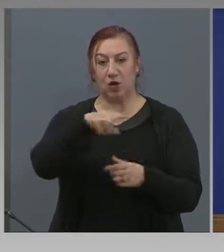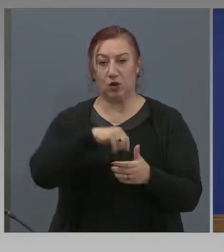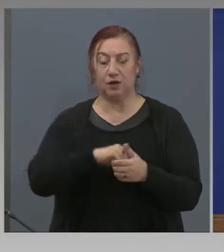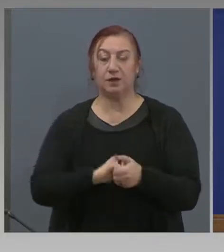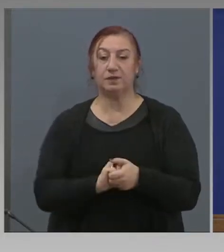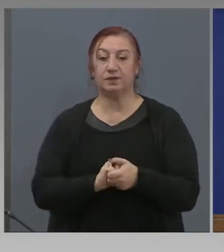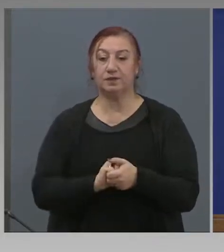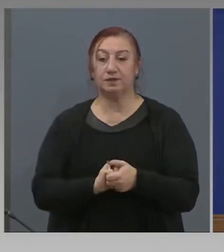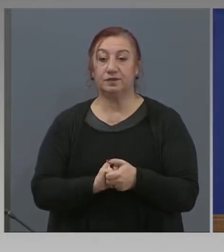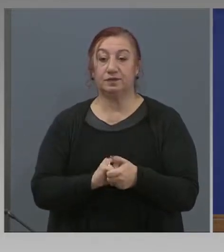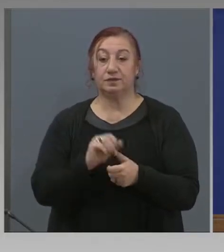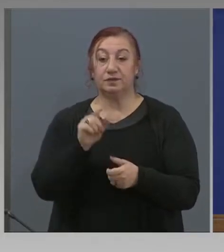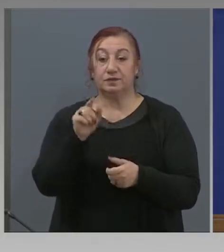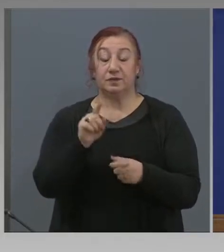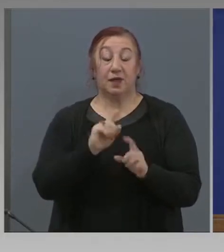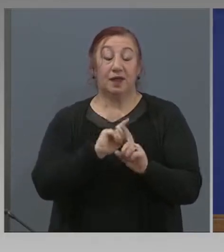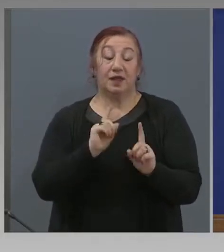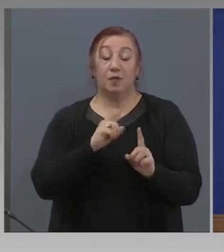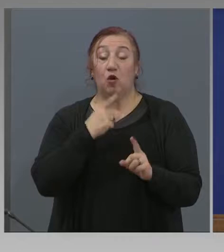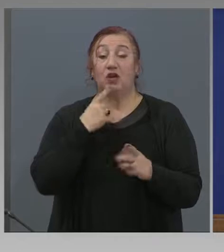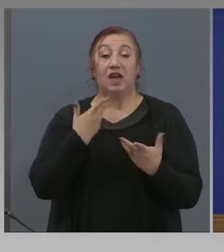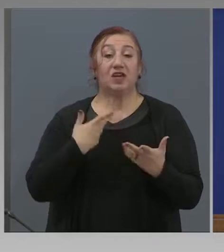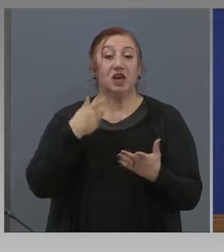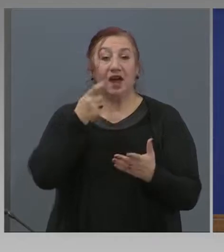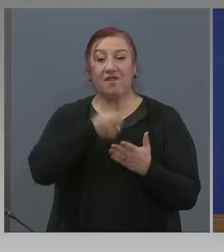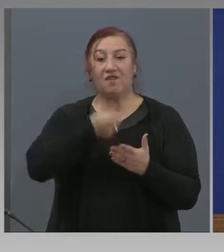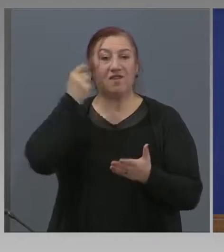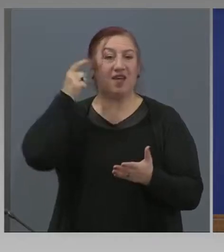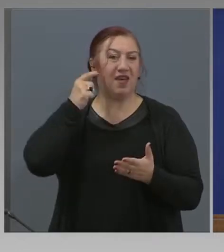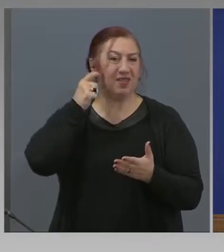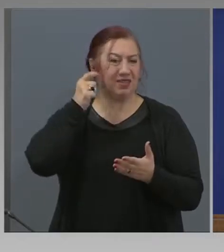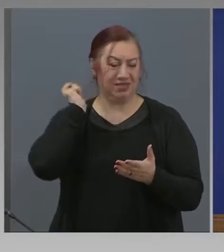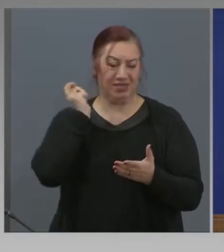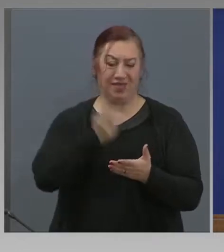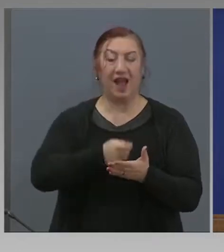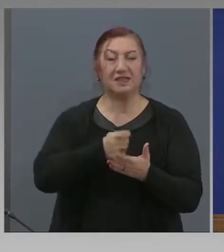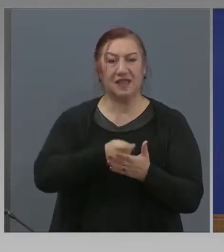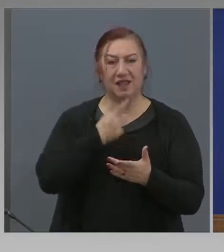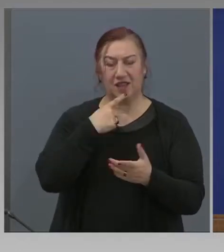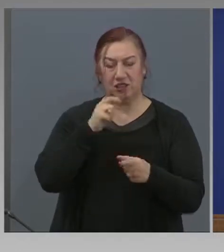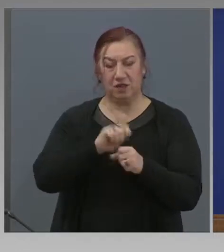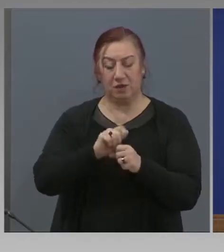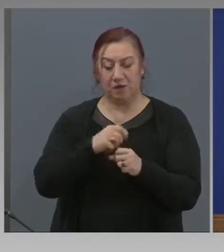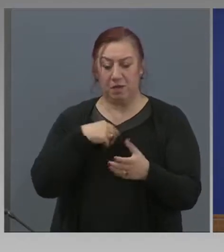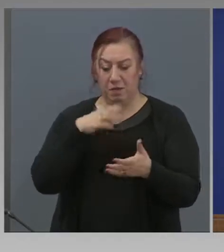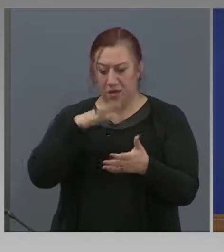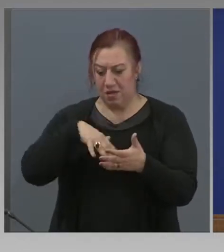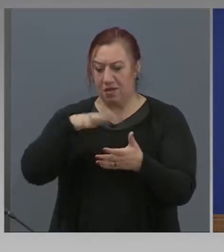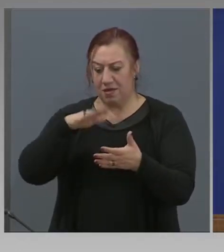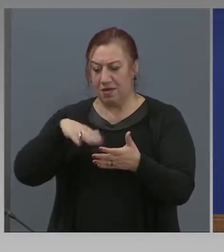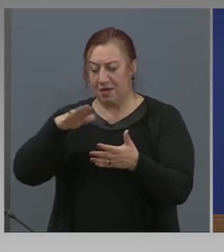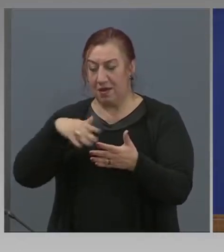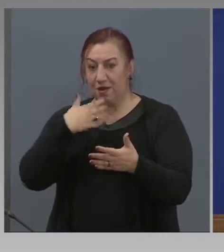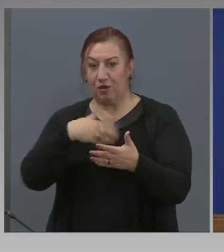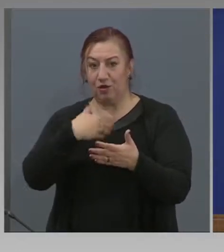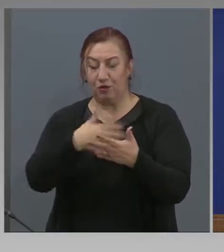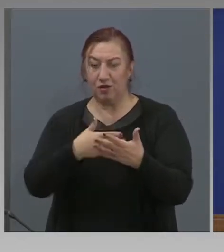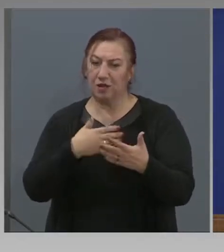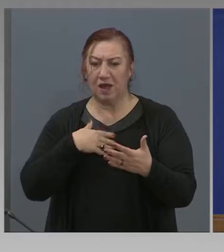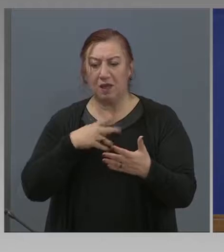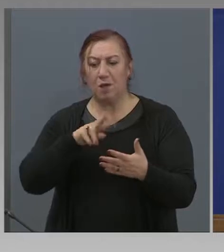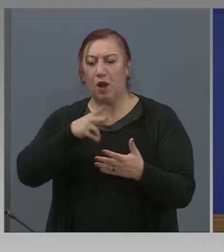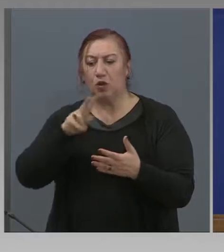Не мога да кажа дисциплинарния съвет. Докладът, който получих, доста страници. Споменават и други нарушения в